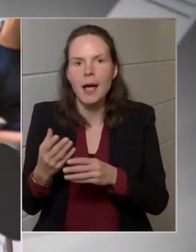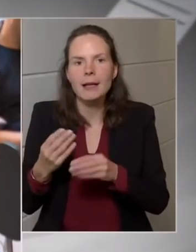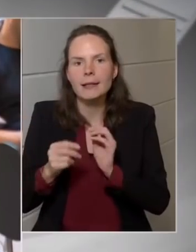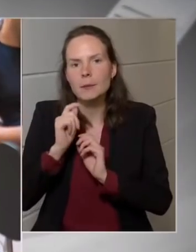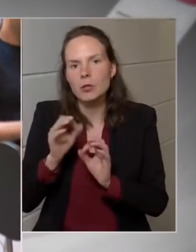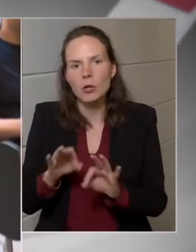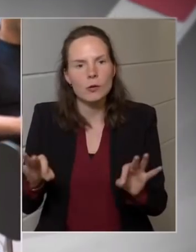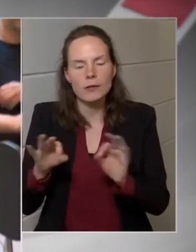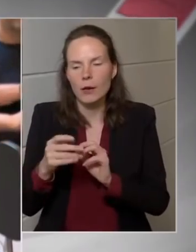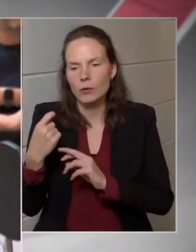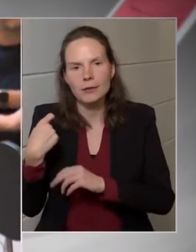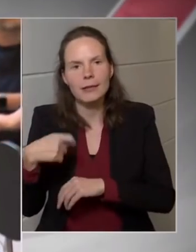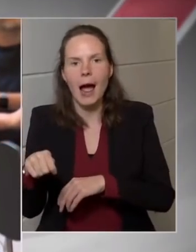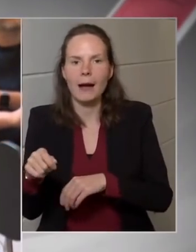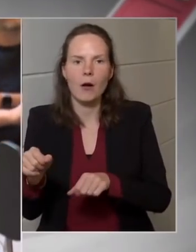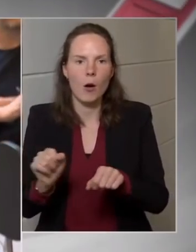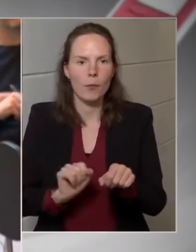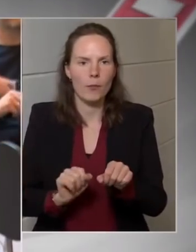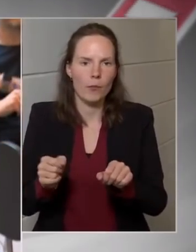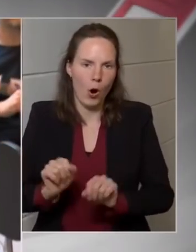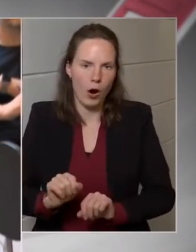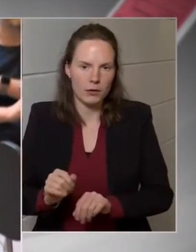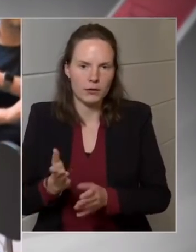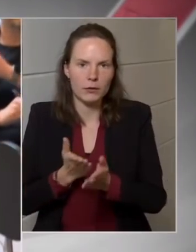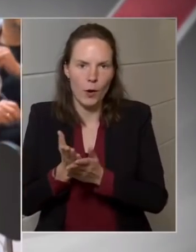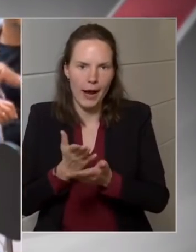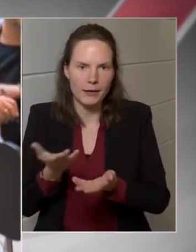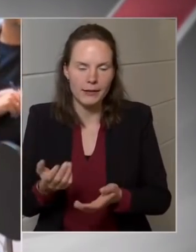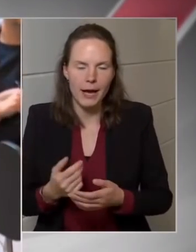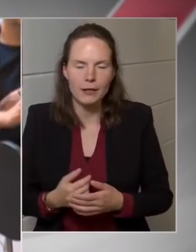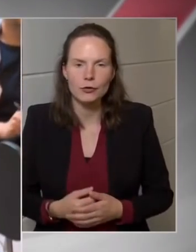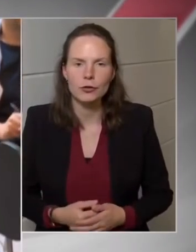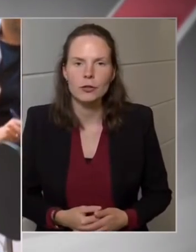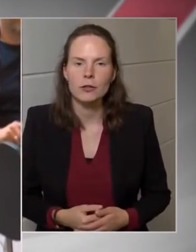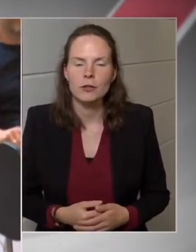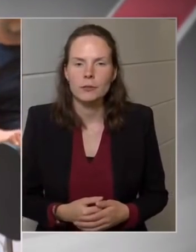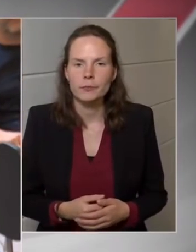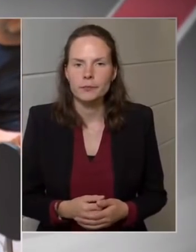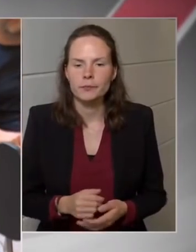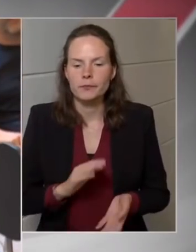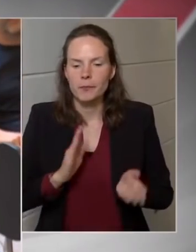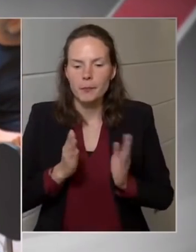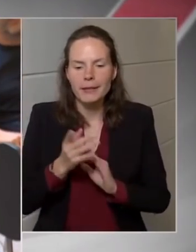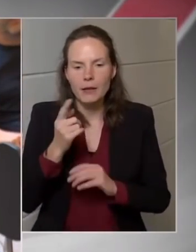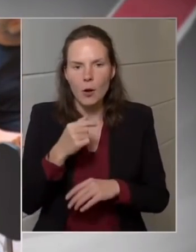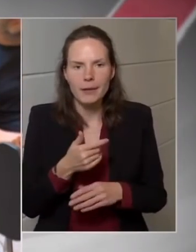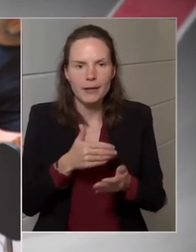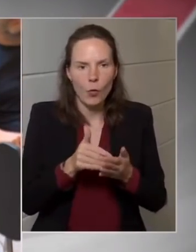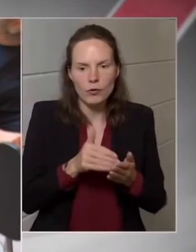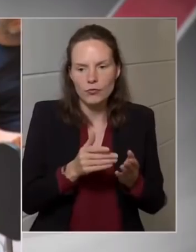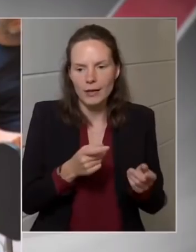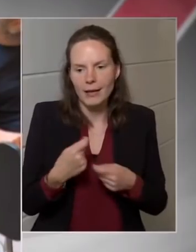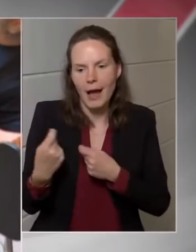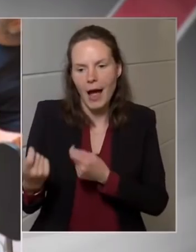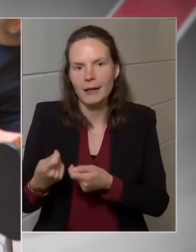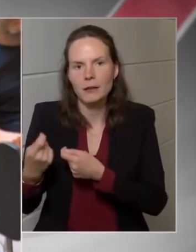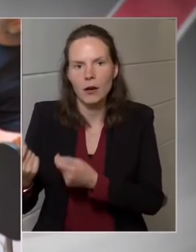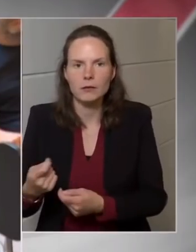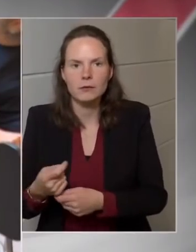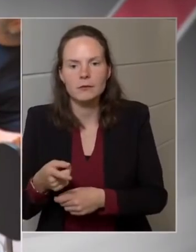legdrágább a banki szolgáltatású. Minden áthárított költségnek inflatorikus hatása van,